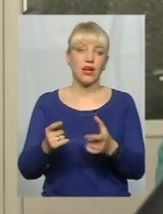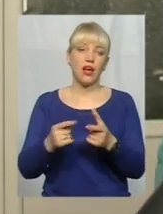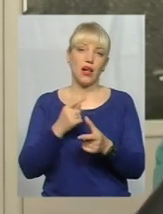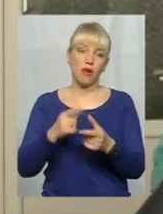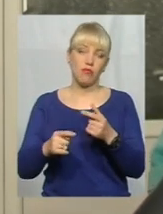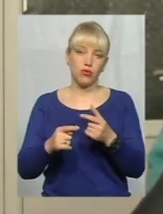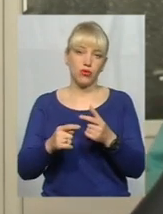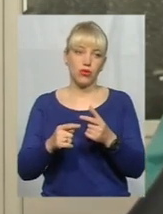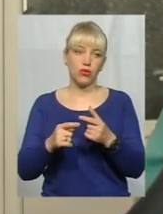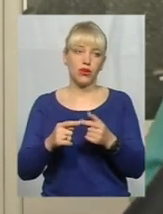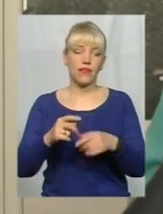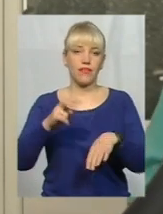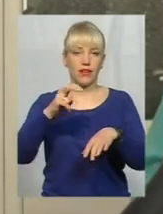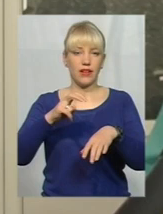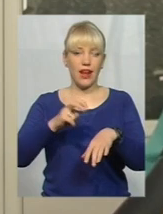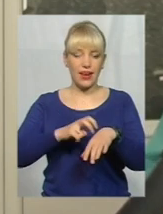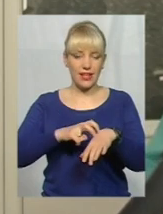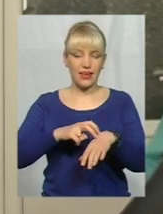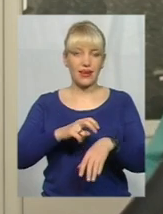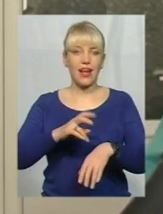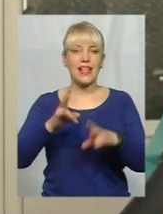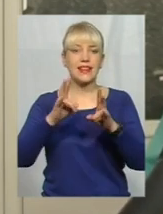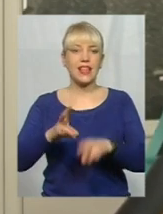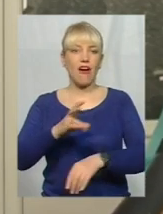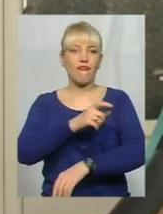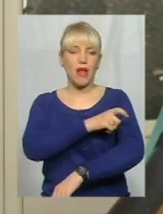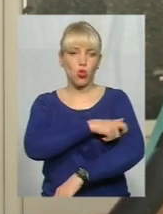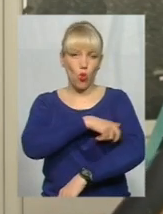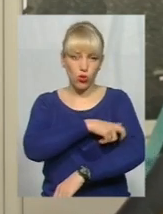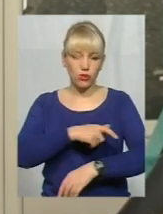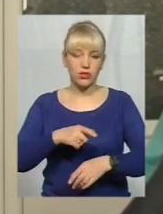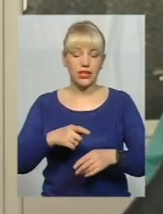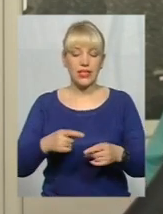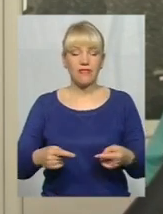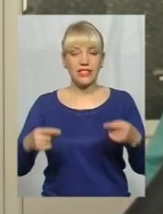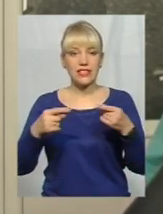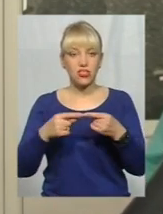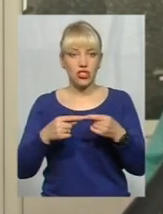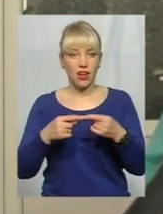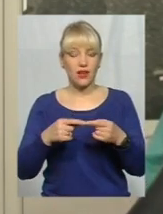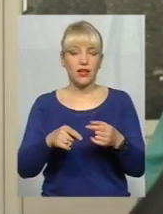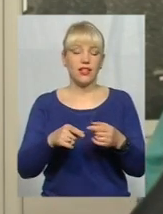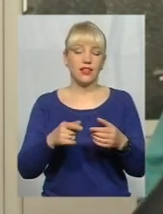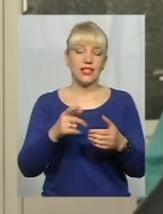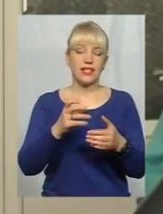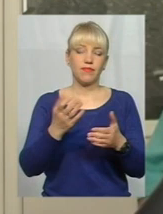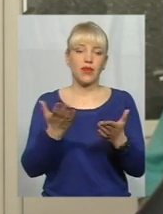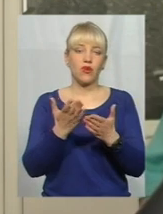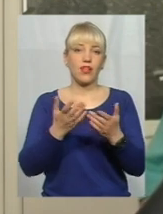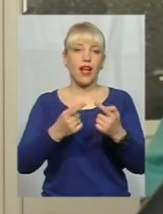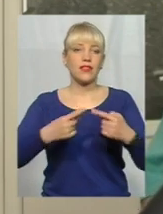травматолог, черговий травматолог. Визначається в залежності від категорії. І в залежності